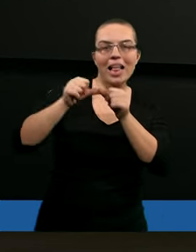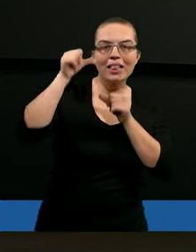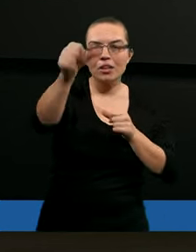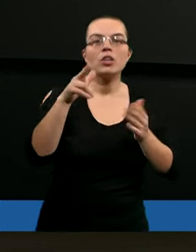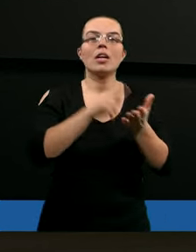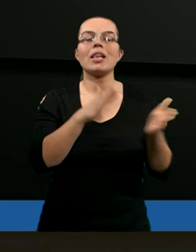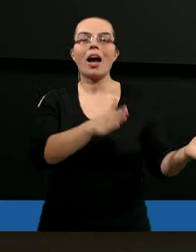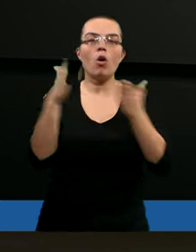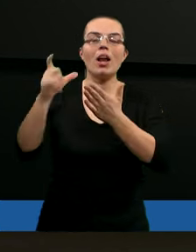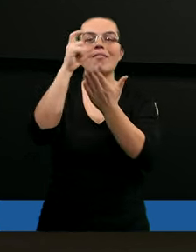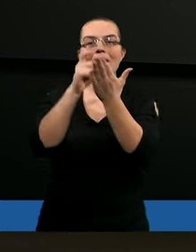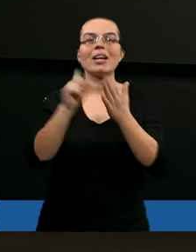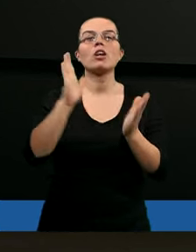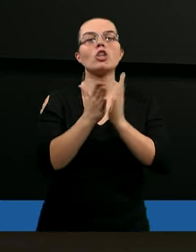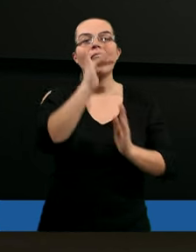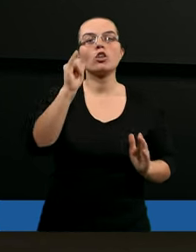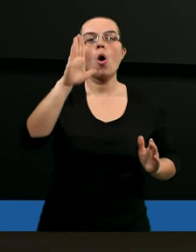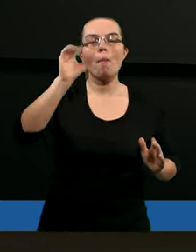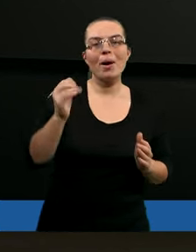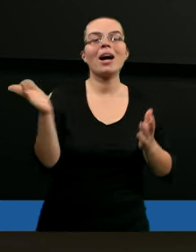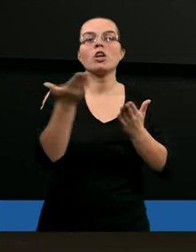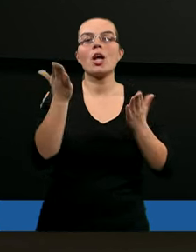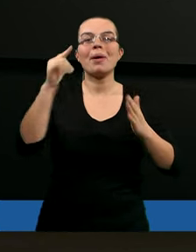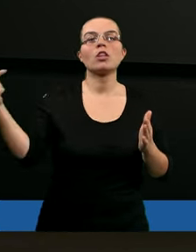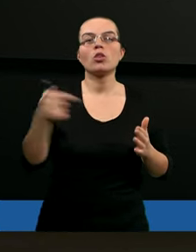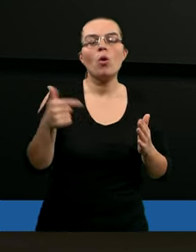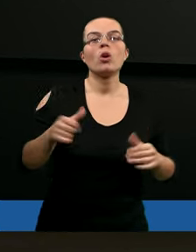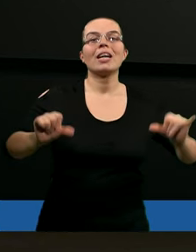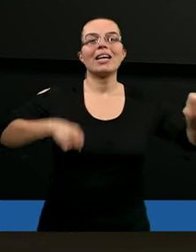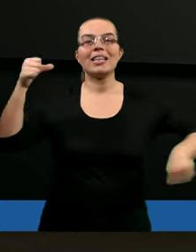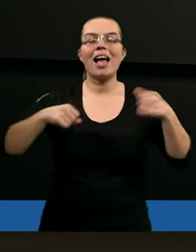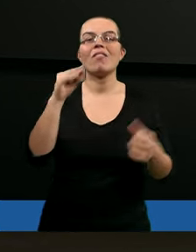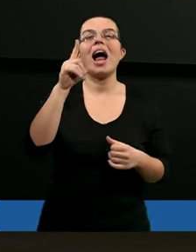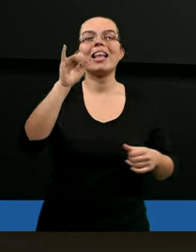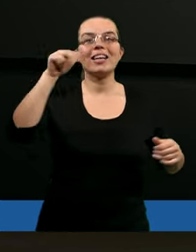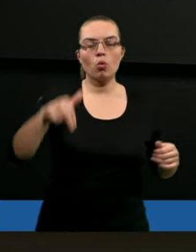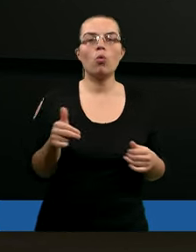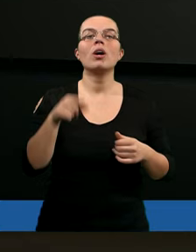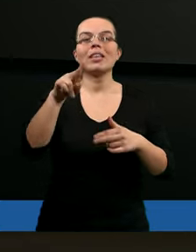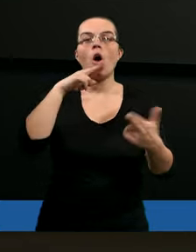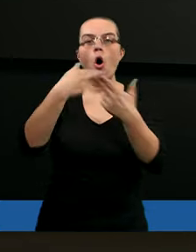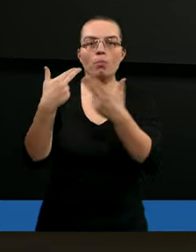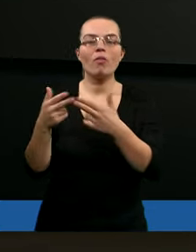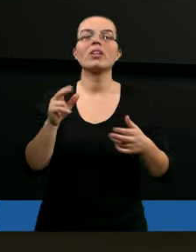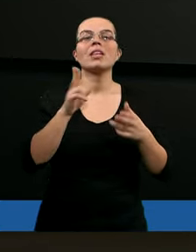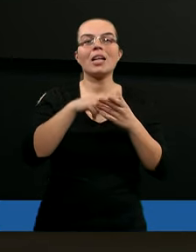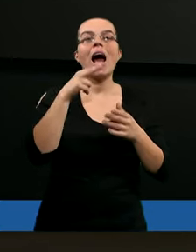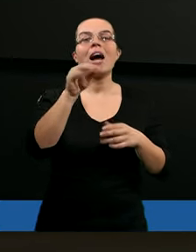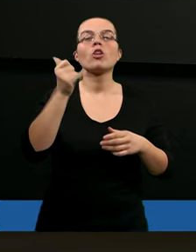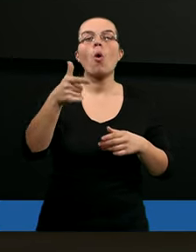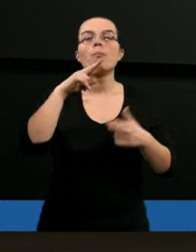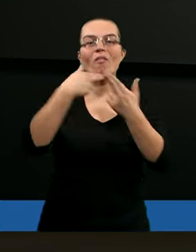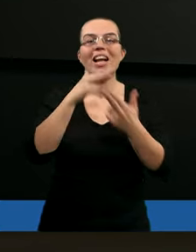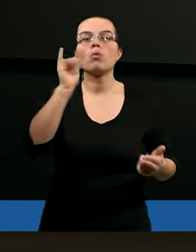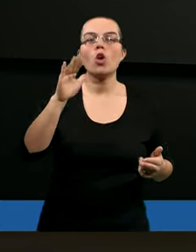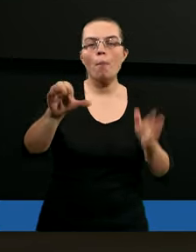na kolejny fragment Księgi Joba, który będzie dotyczył gniewu Elichu, jego odpowiedzi na to, co powiedział